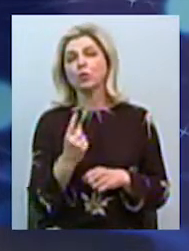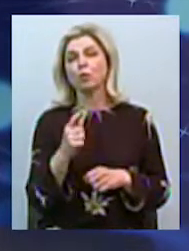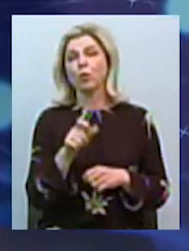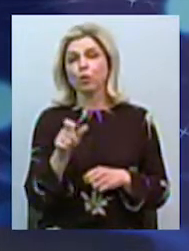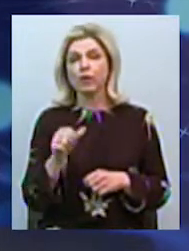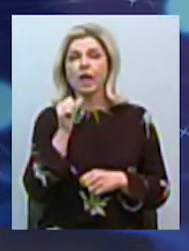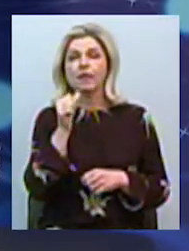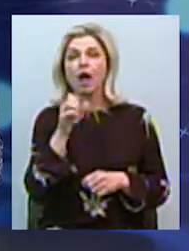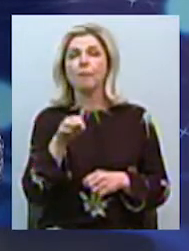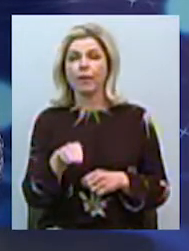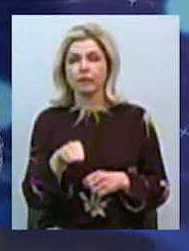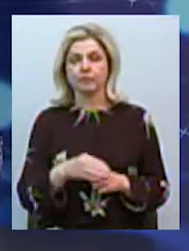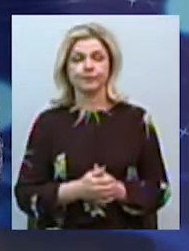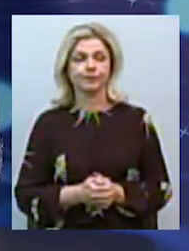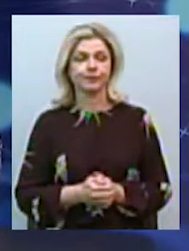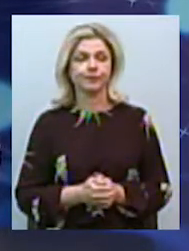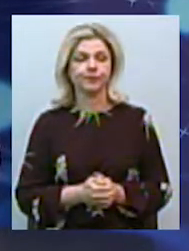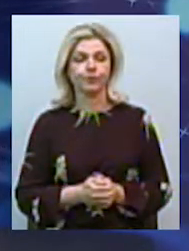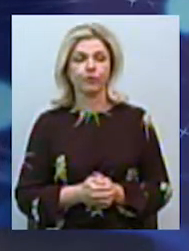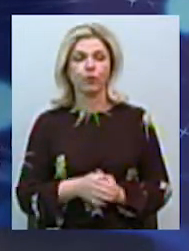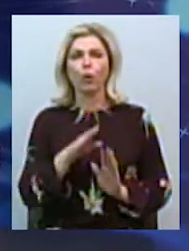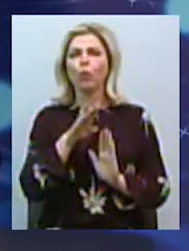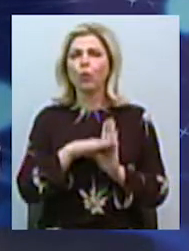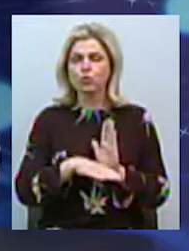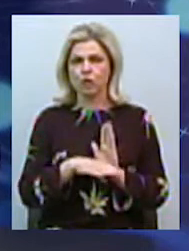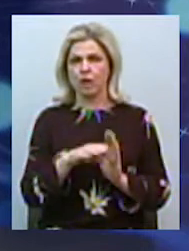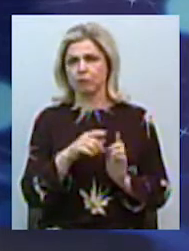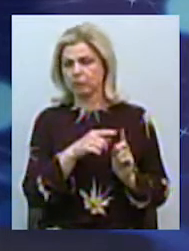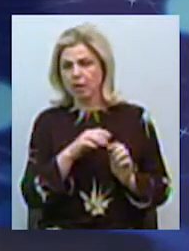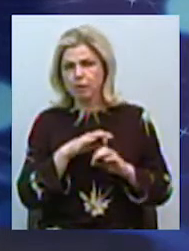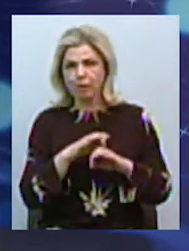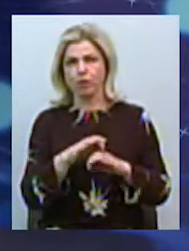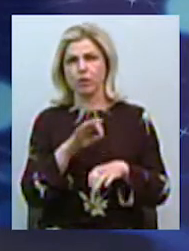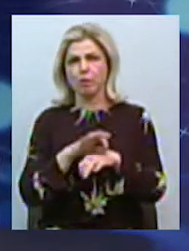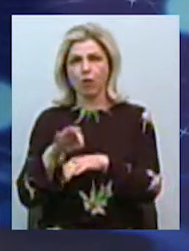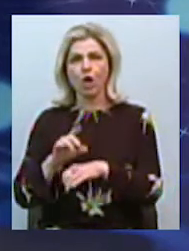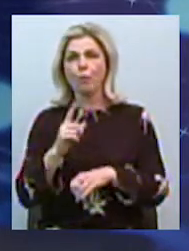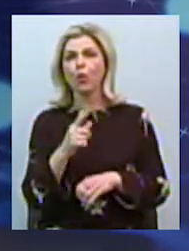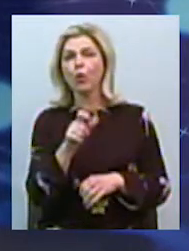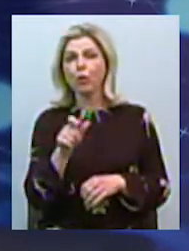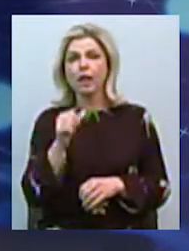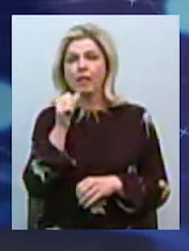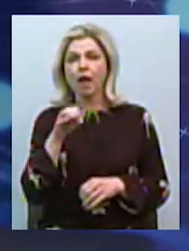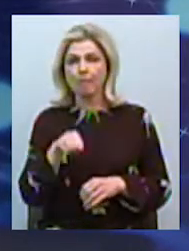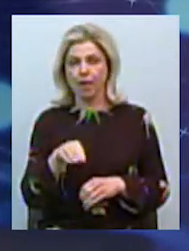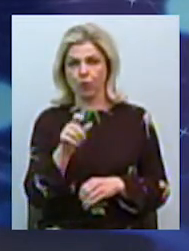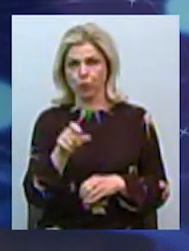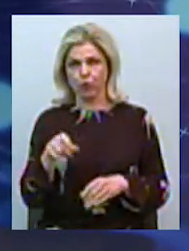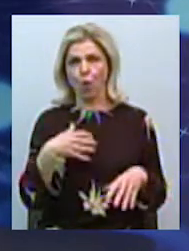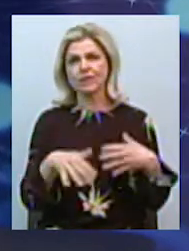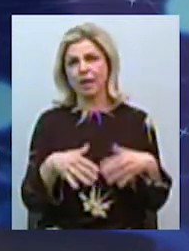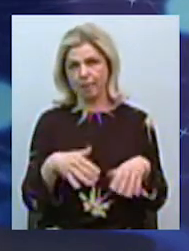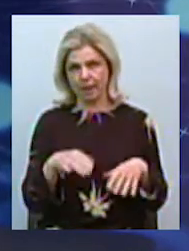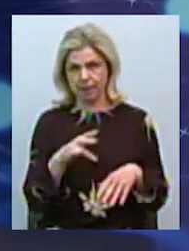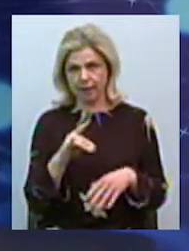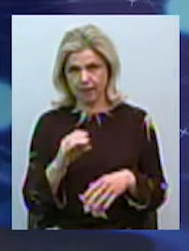людей з сахарним діабетом хуже протекає течення? Тому що вони ослаблені. І якщо течення